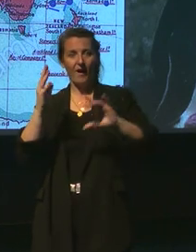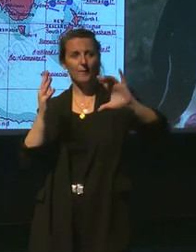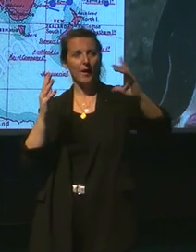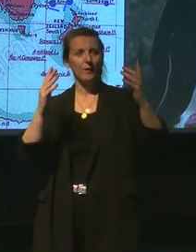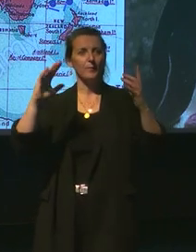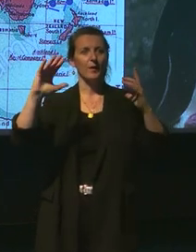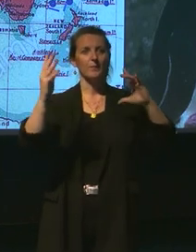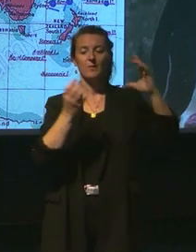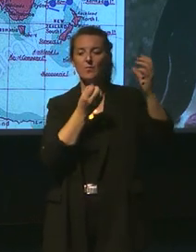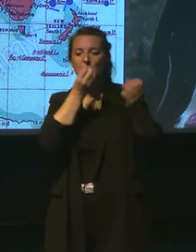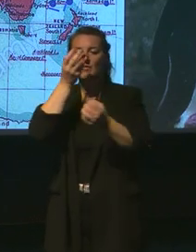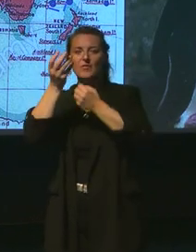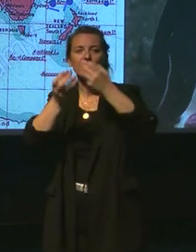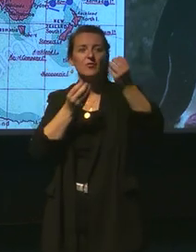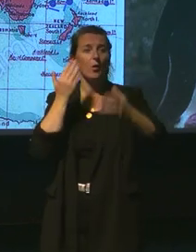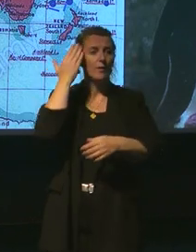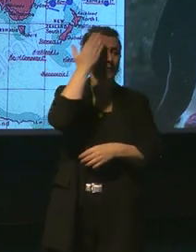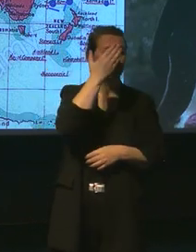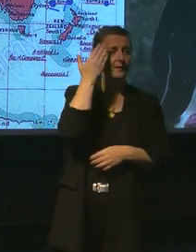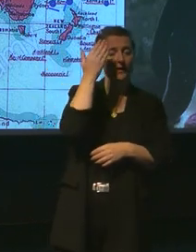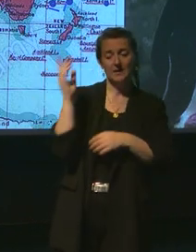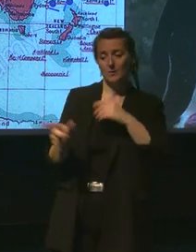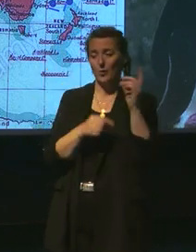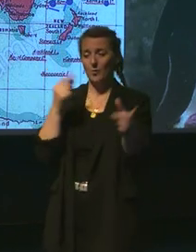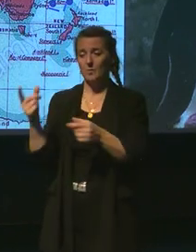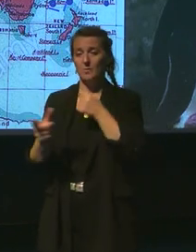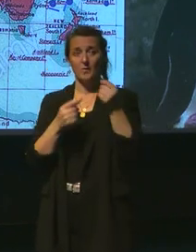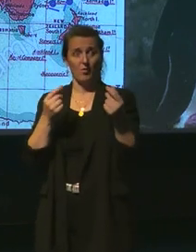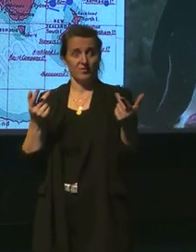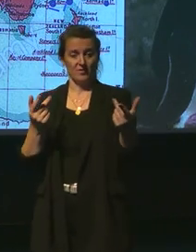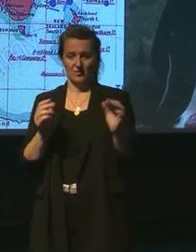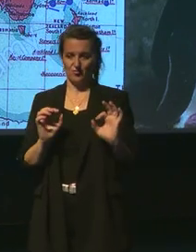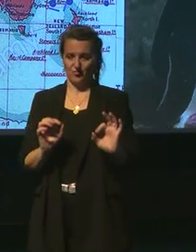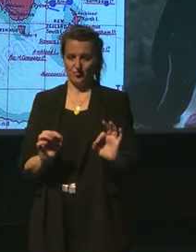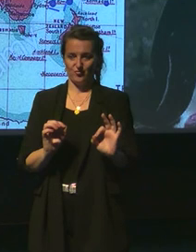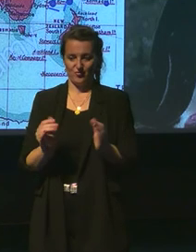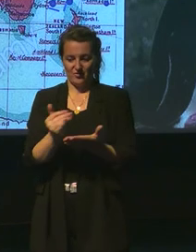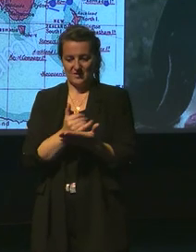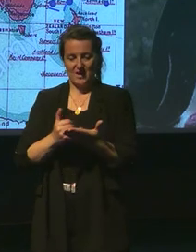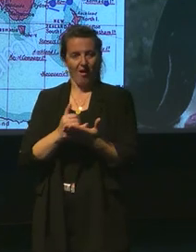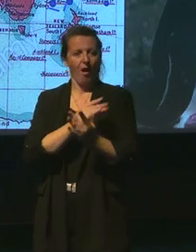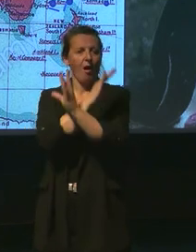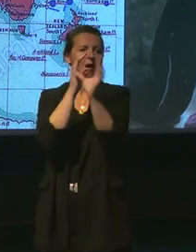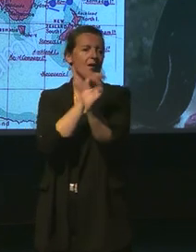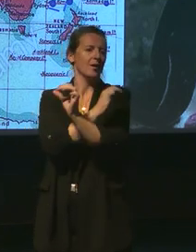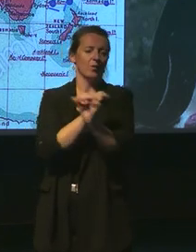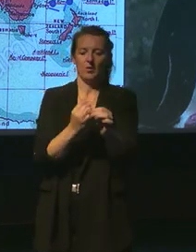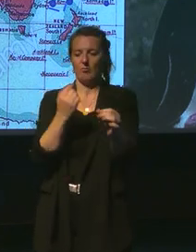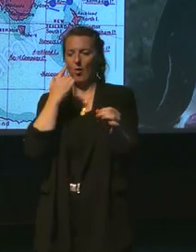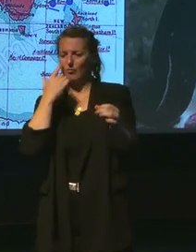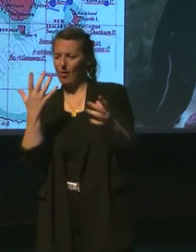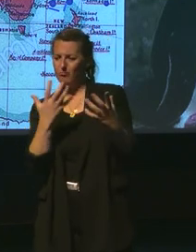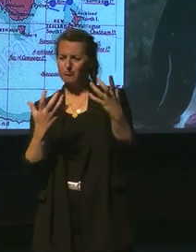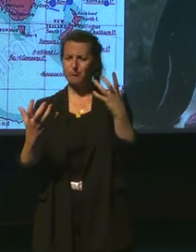et puis, la faune et la faune et l'âge d'y faune de ces îles sont extraordinaires. Vous voyez ici